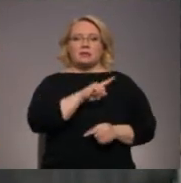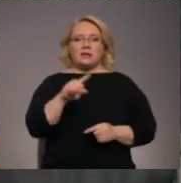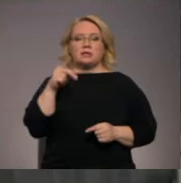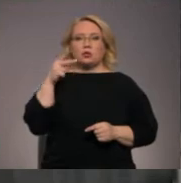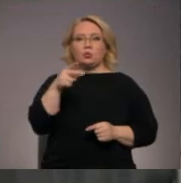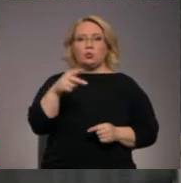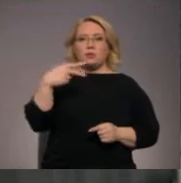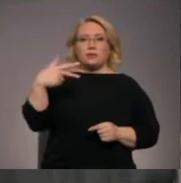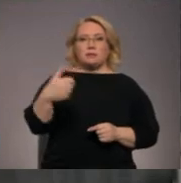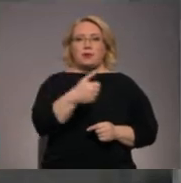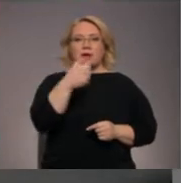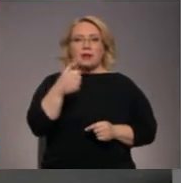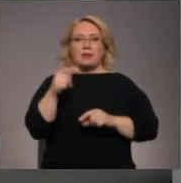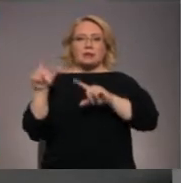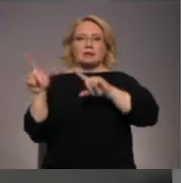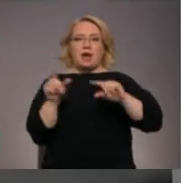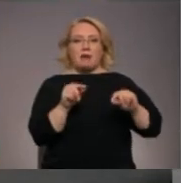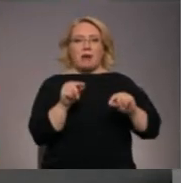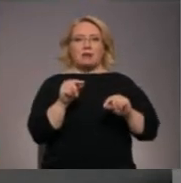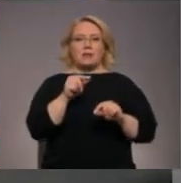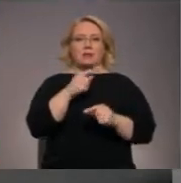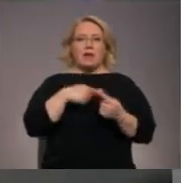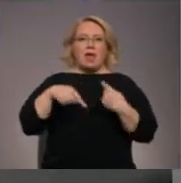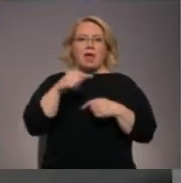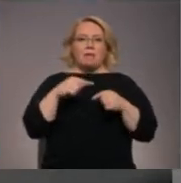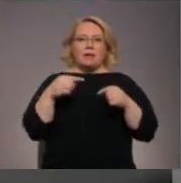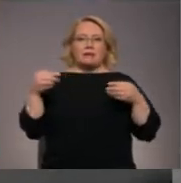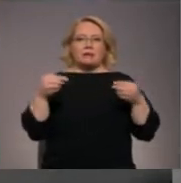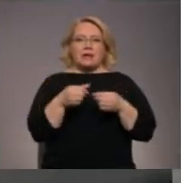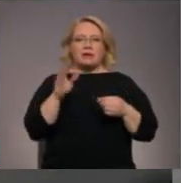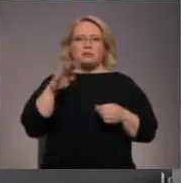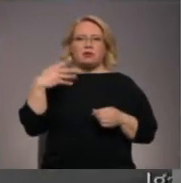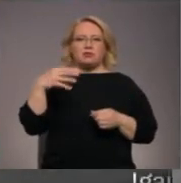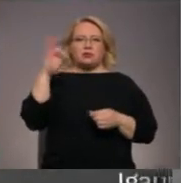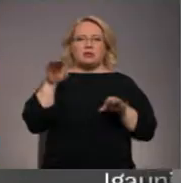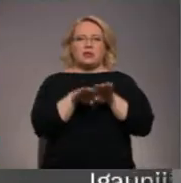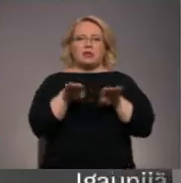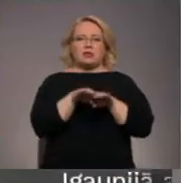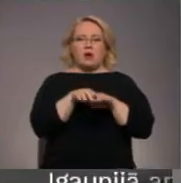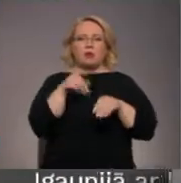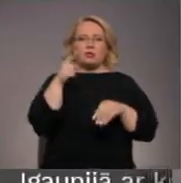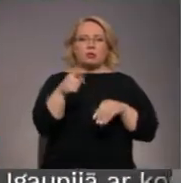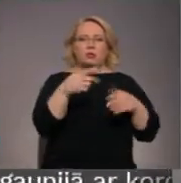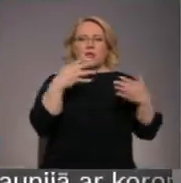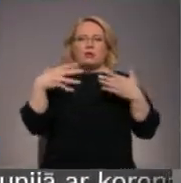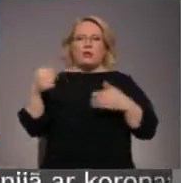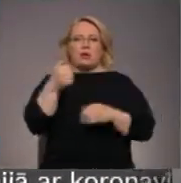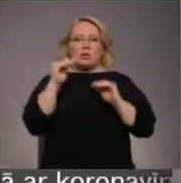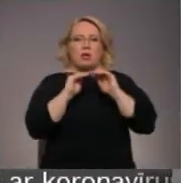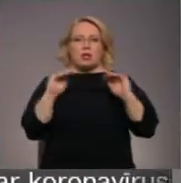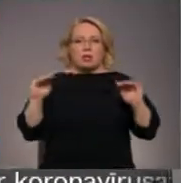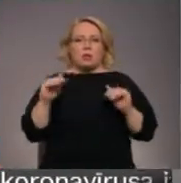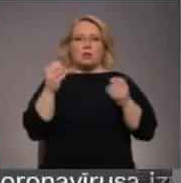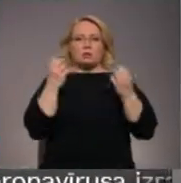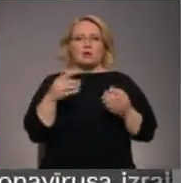gadam ir samazināta emisijas par 40 procentiem. Salēdzēm ar 1990. gada līmeni un ir skaidrs, ar to